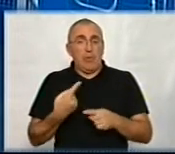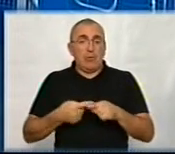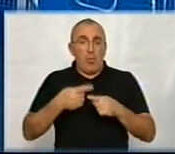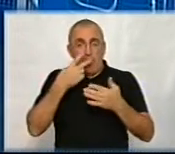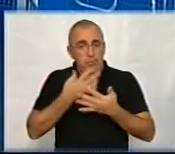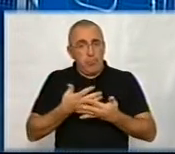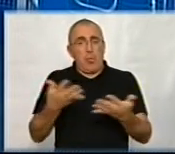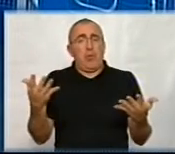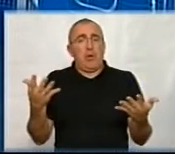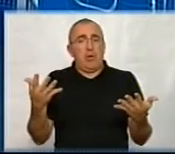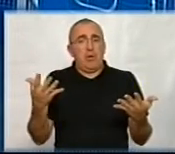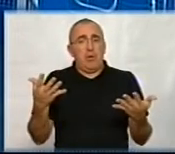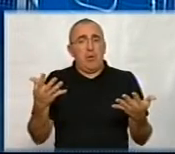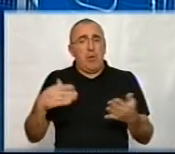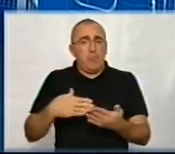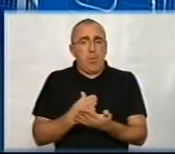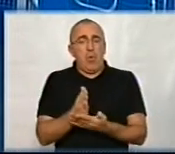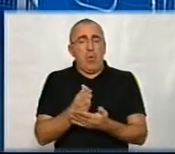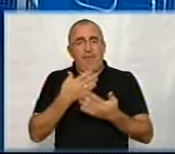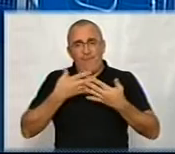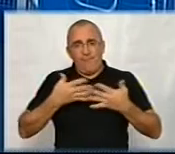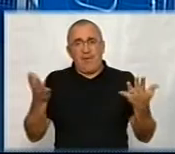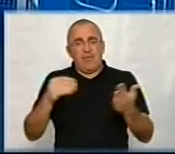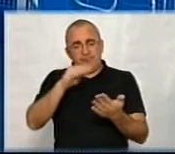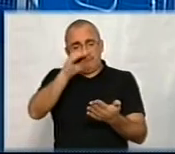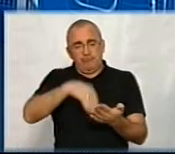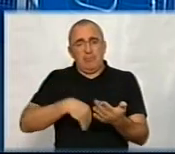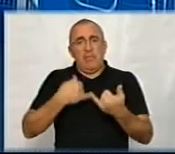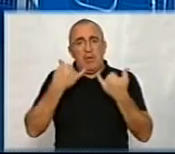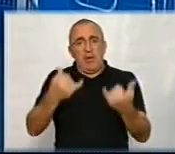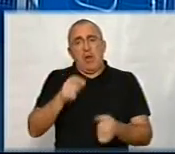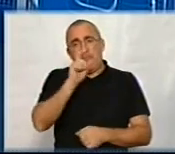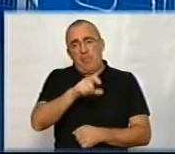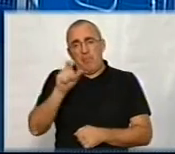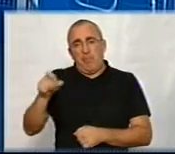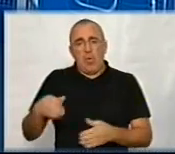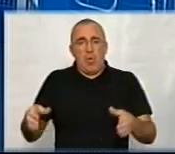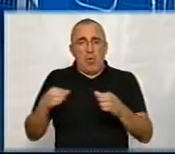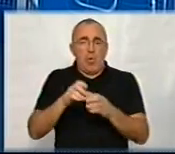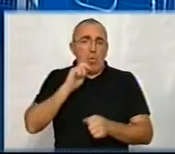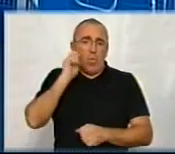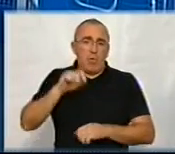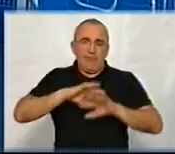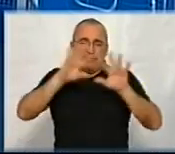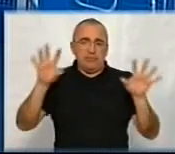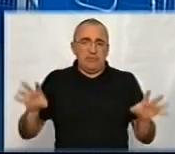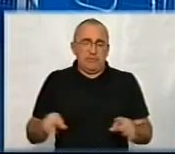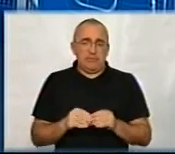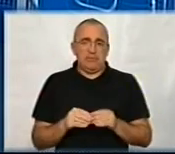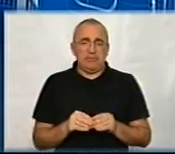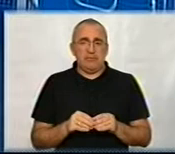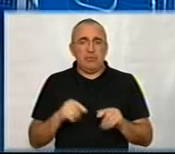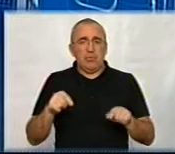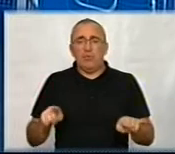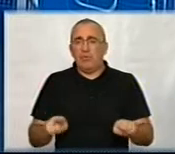публічної політики відкритих даних для мешканців громад в Україні взагалі. Ви знаєте, тут